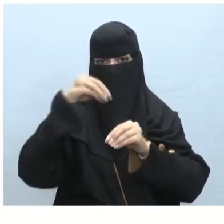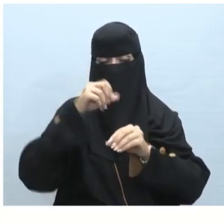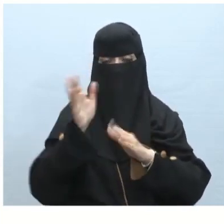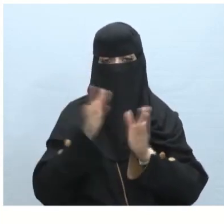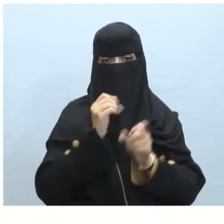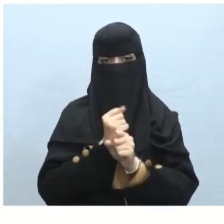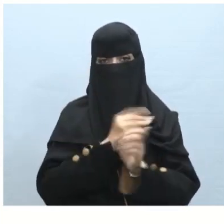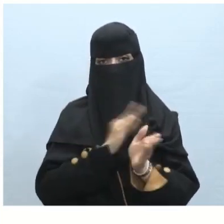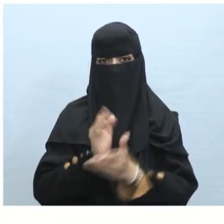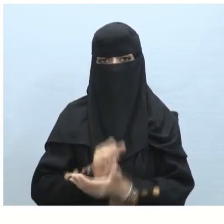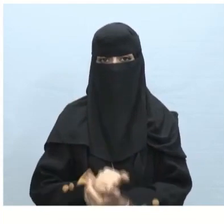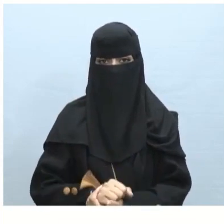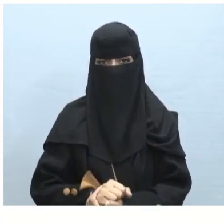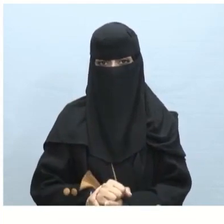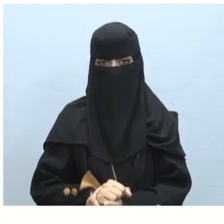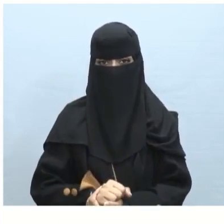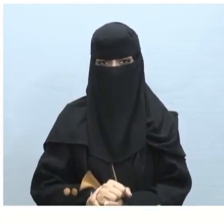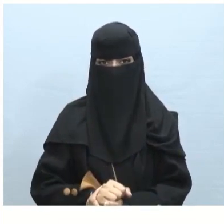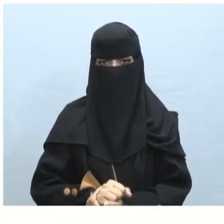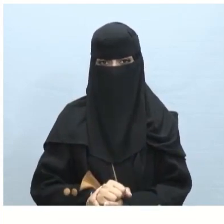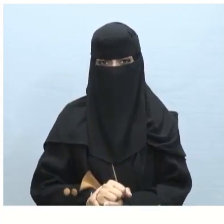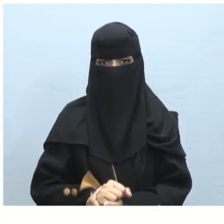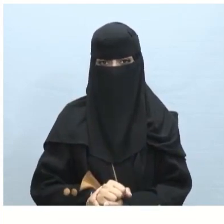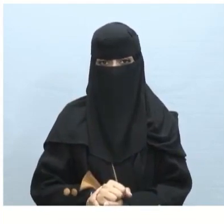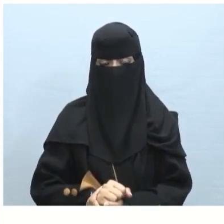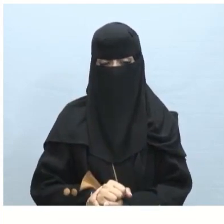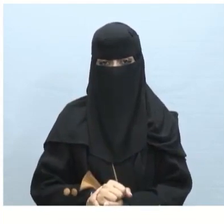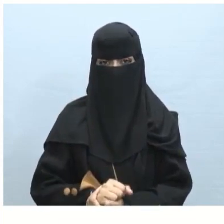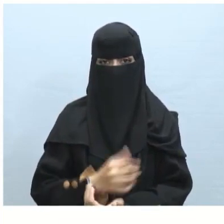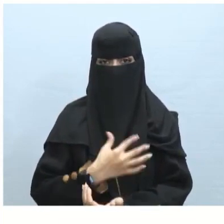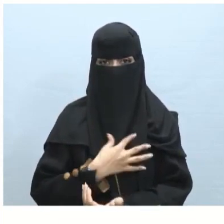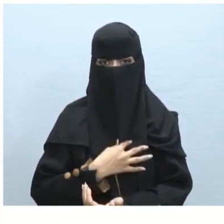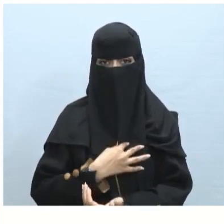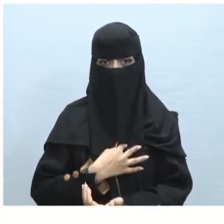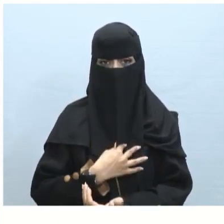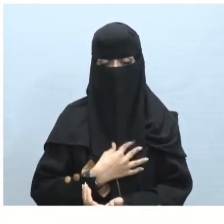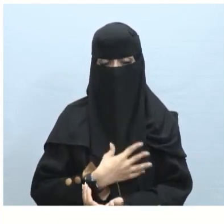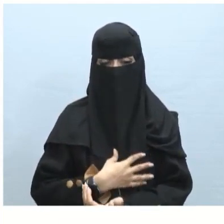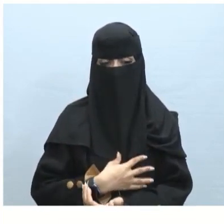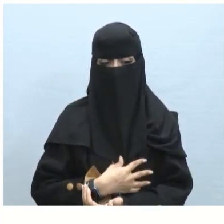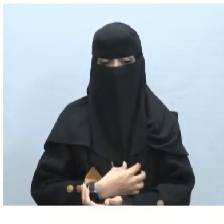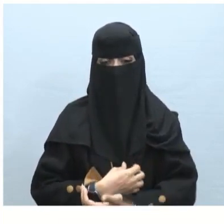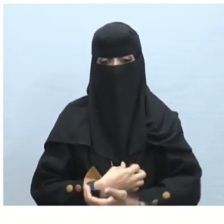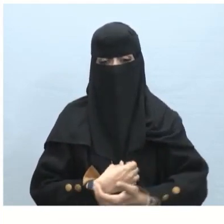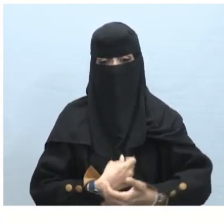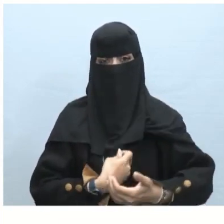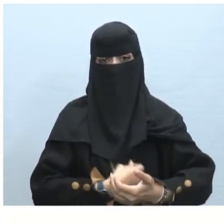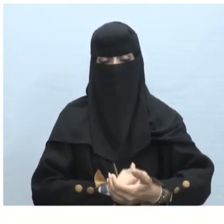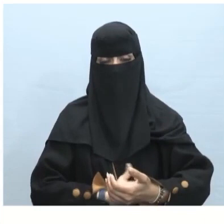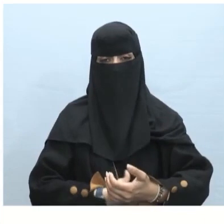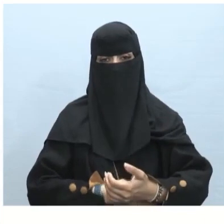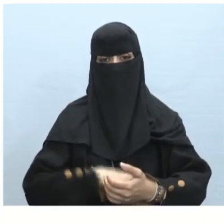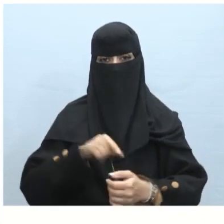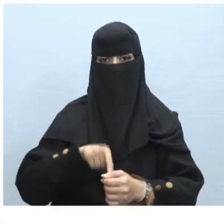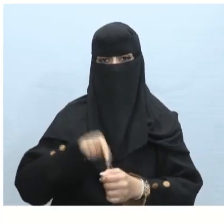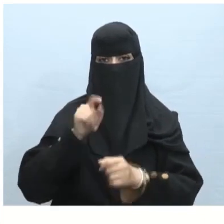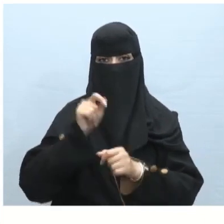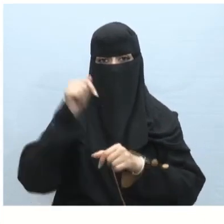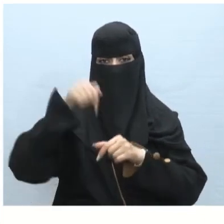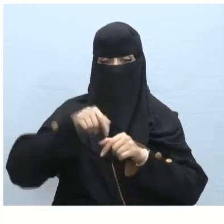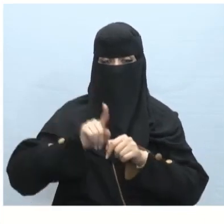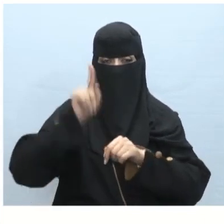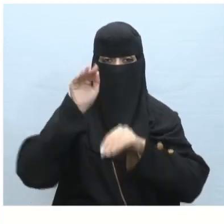فعل هذه الطريقة لإدراج ملف فيديو على الشريح في هذا الدرس بإذن الله